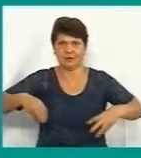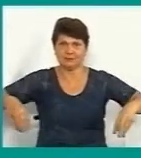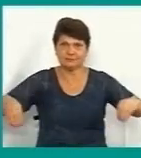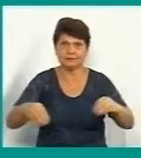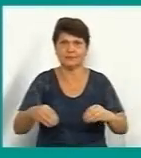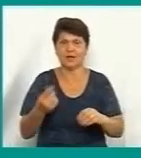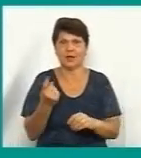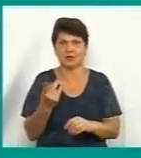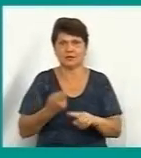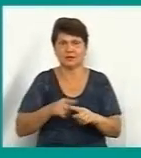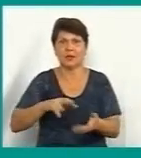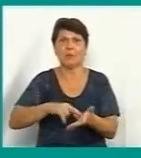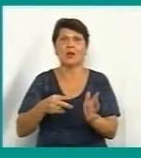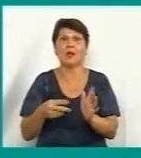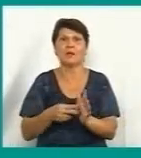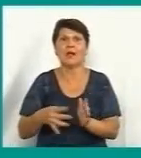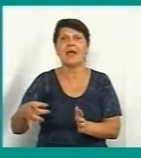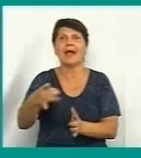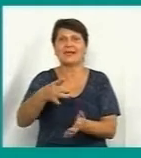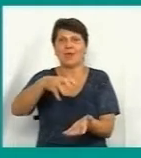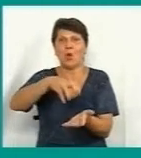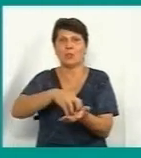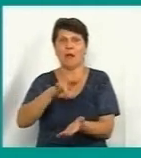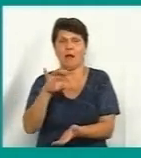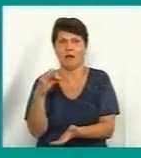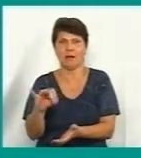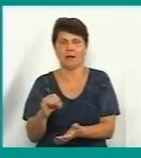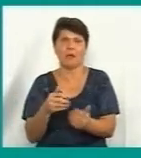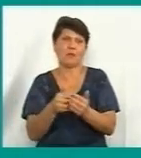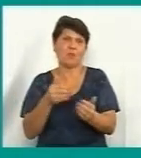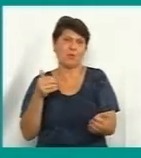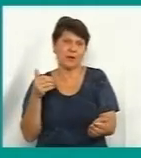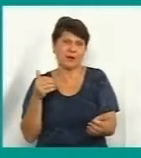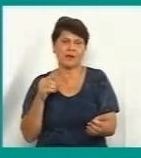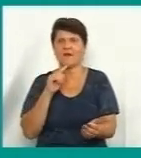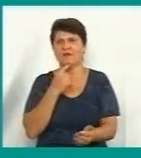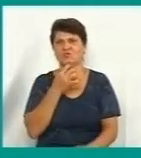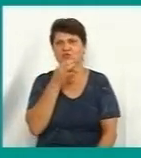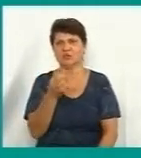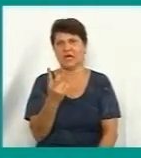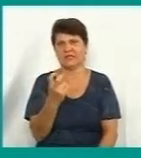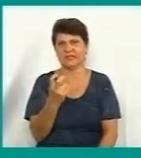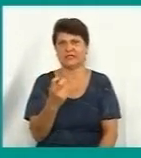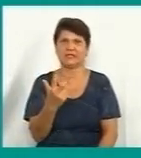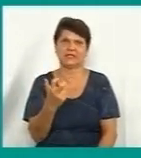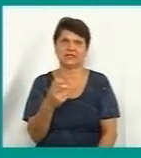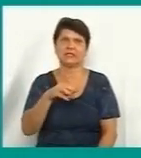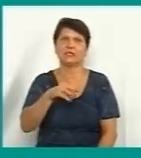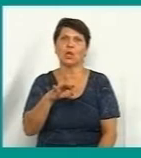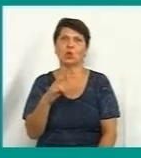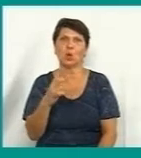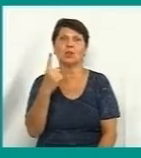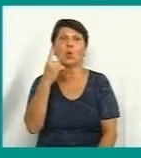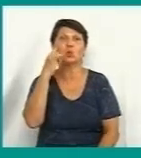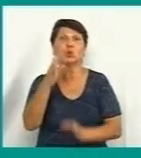планується міжрегіональний проєкт. Попередньо, важко сказати, 200-300 тонн, напевно, на добу.